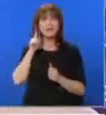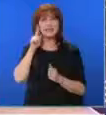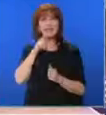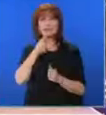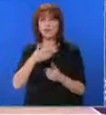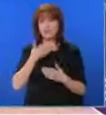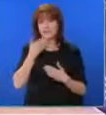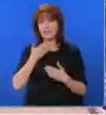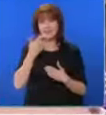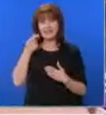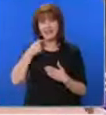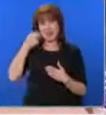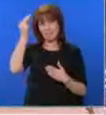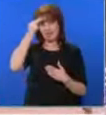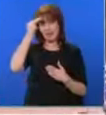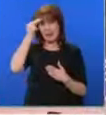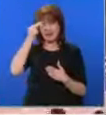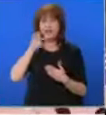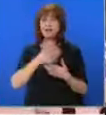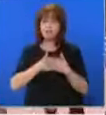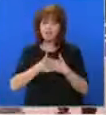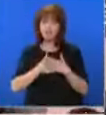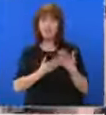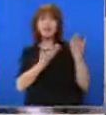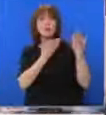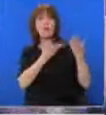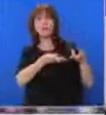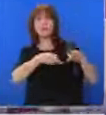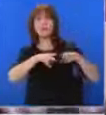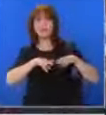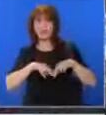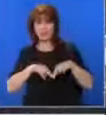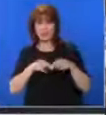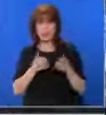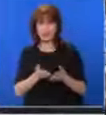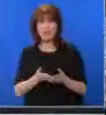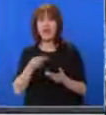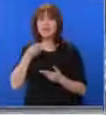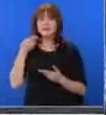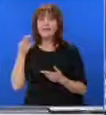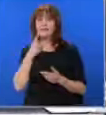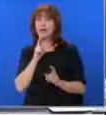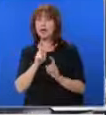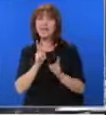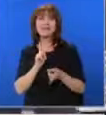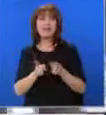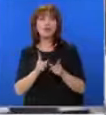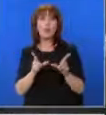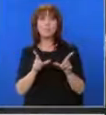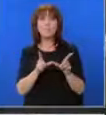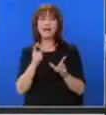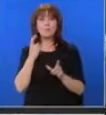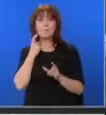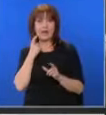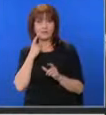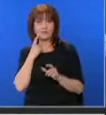се изказа ласкав за българина и заяви, че благодари на Бог за завръщането на Саша и Трей Уайлс. Темата отново коментира и треньорът Майк Браун.